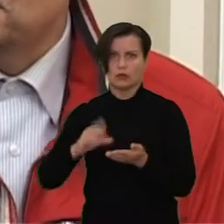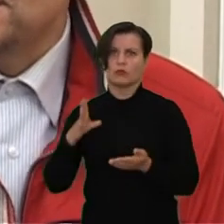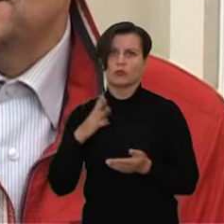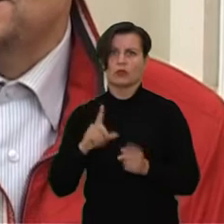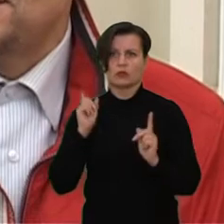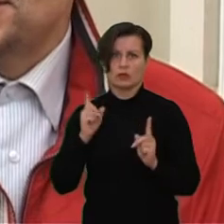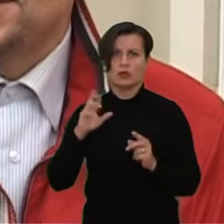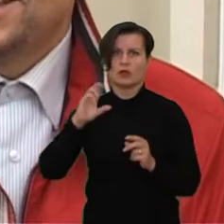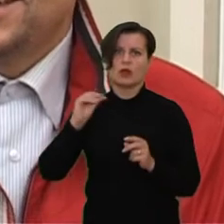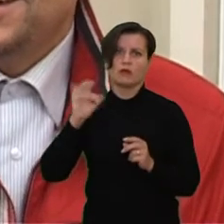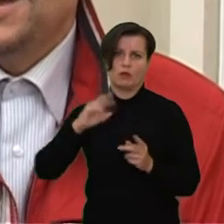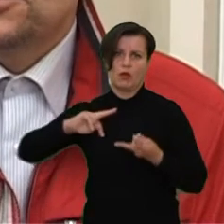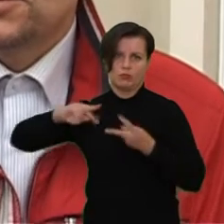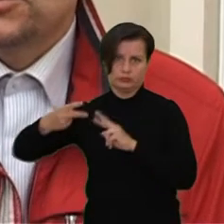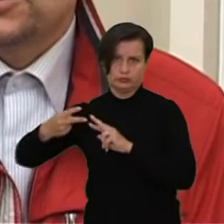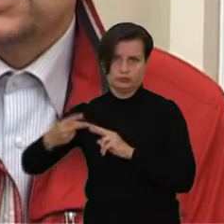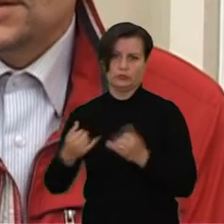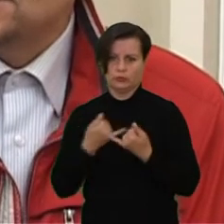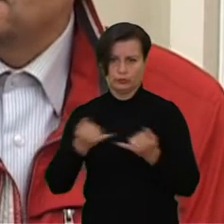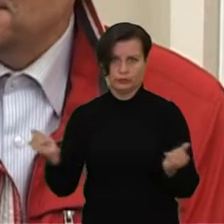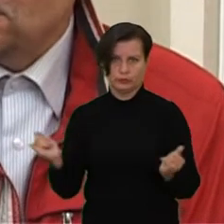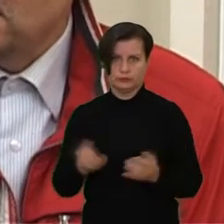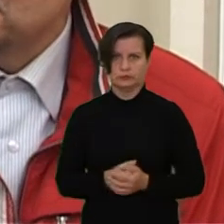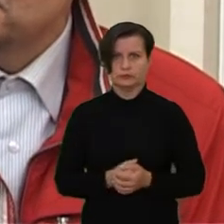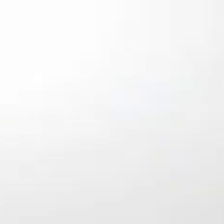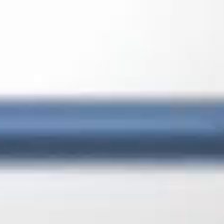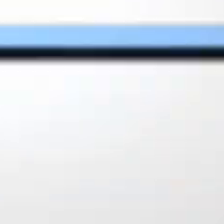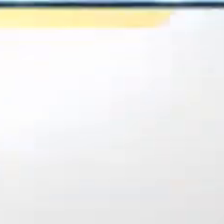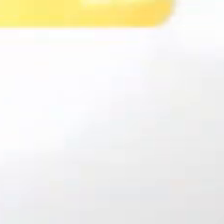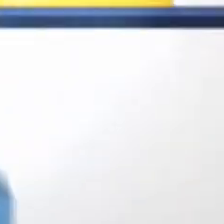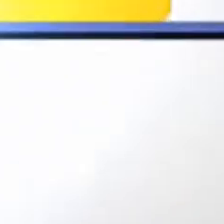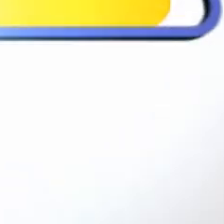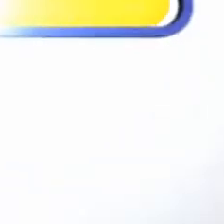elementas, šventasis raštas, Lietuvai buvo duotas tik tais deka reformacijos.